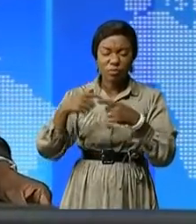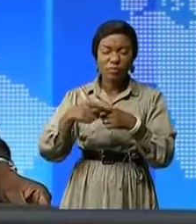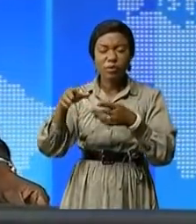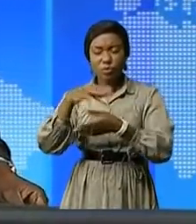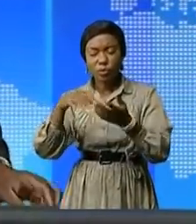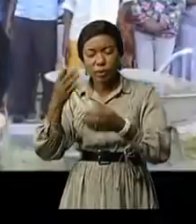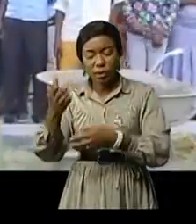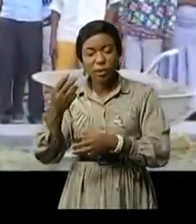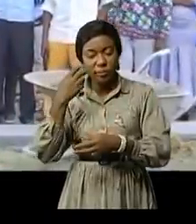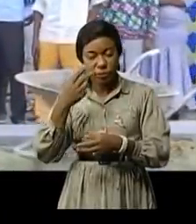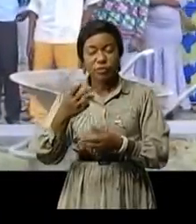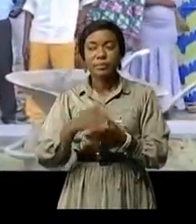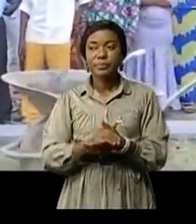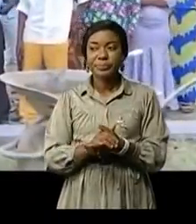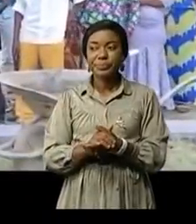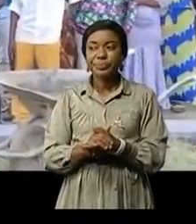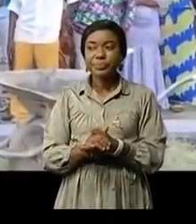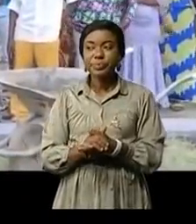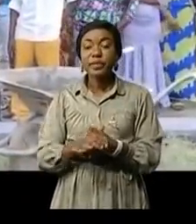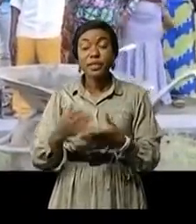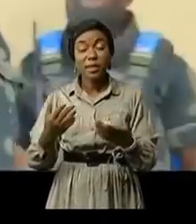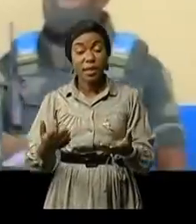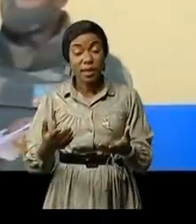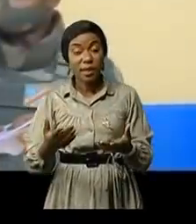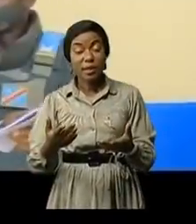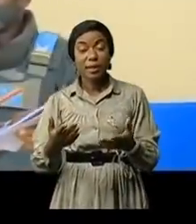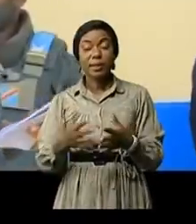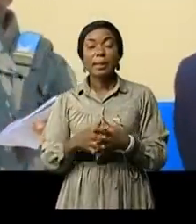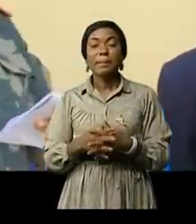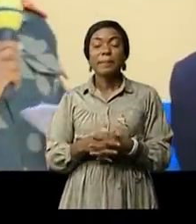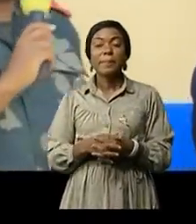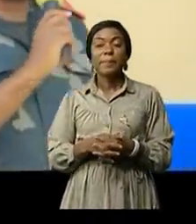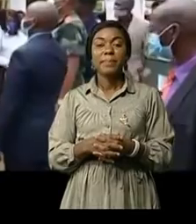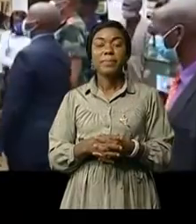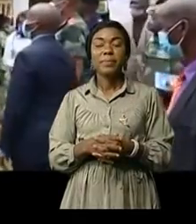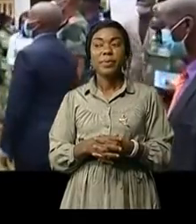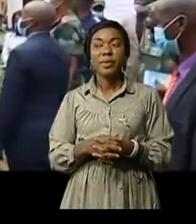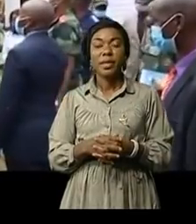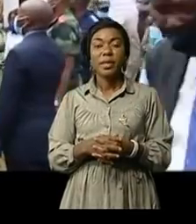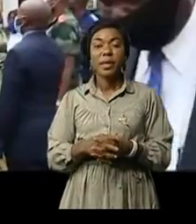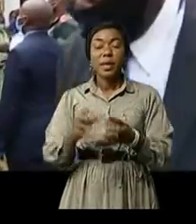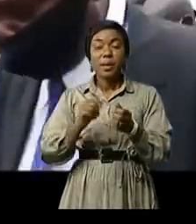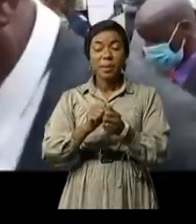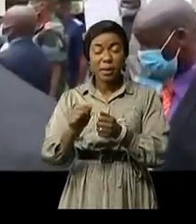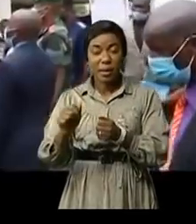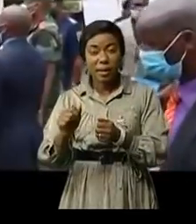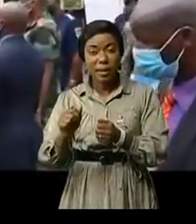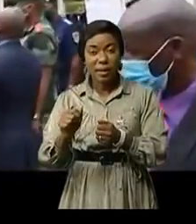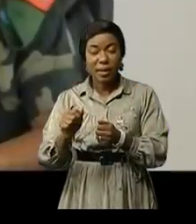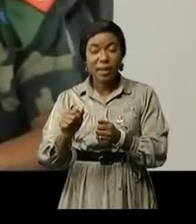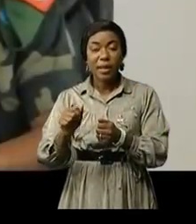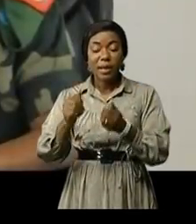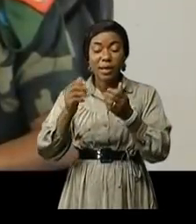C'est par cette devise de l'ISP